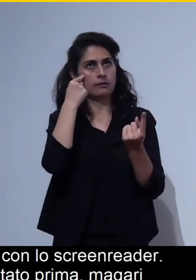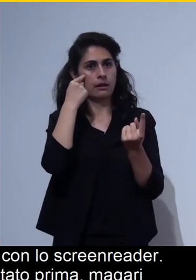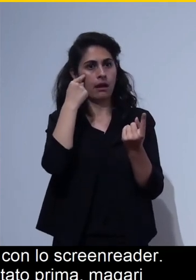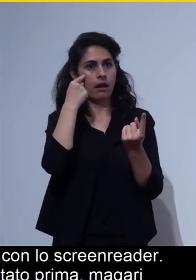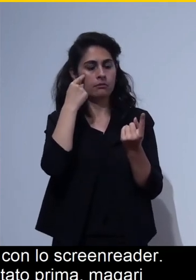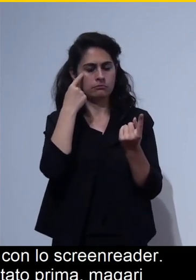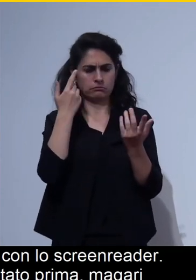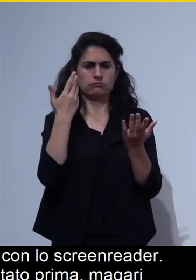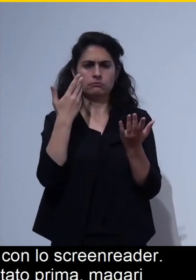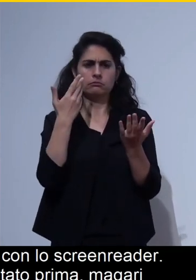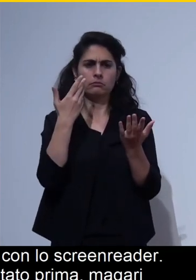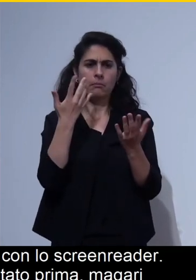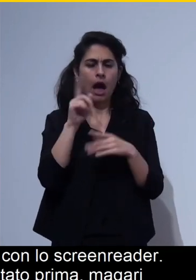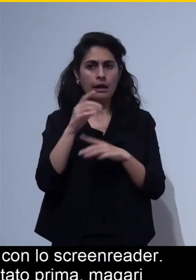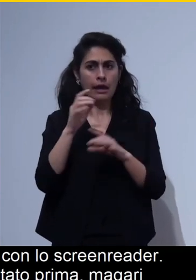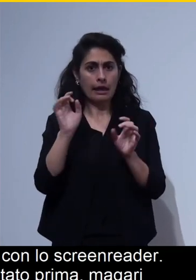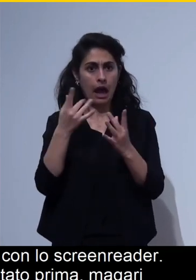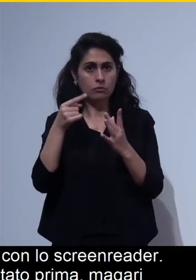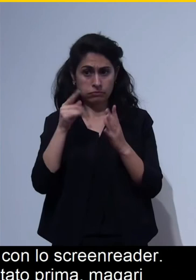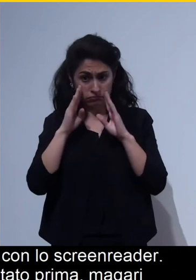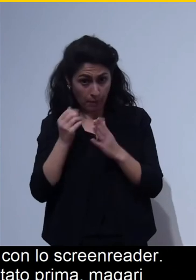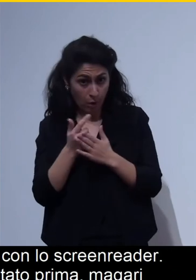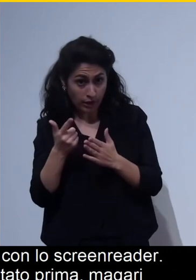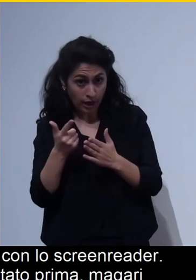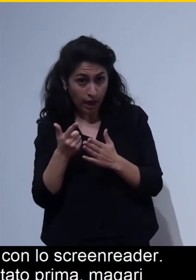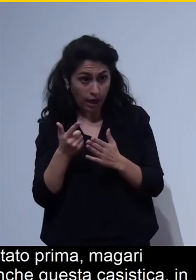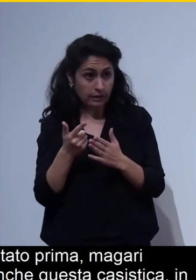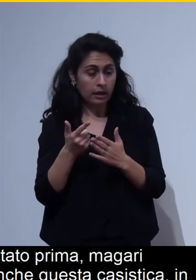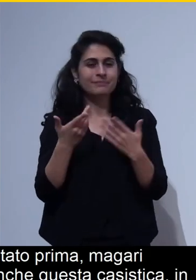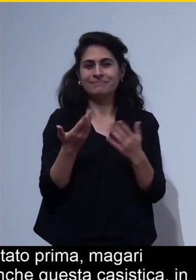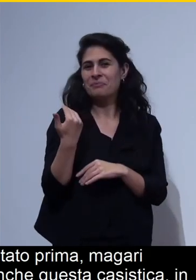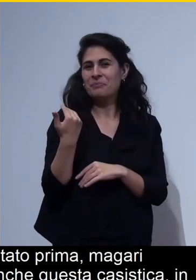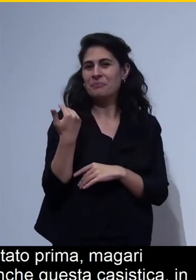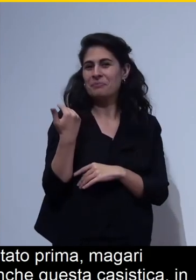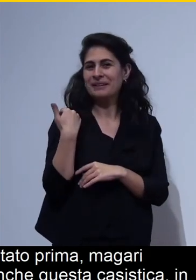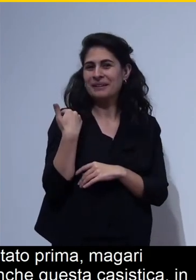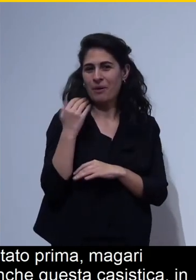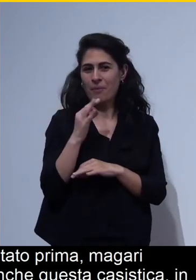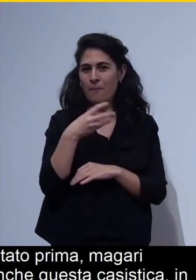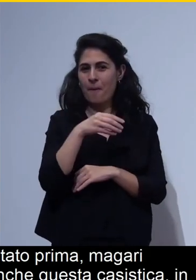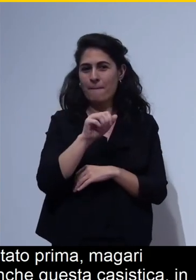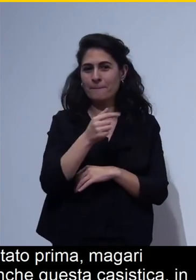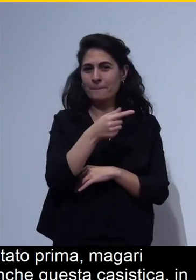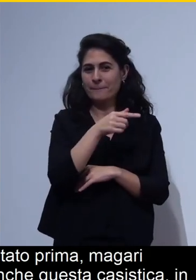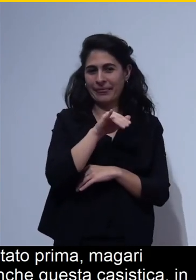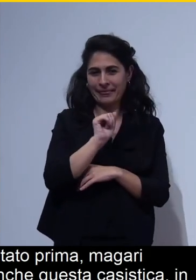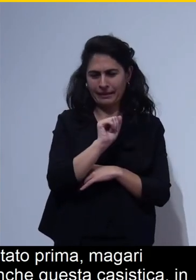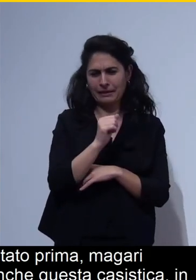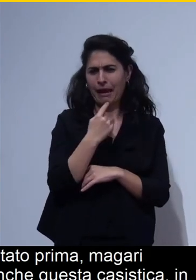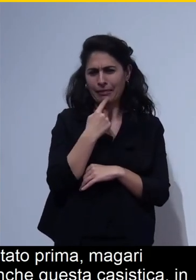considerare anche questa casistica in realtà come accennava prima Mattia nella